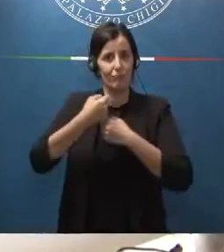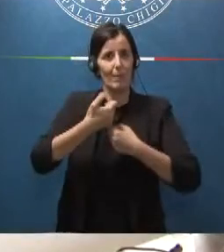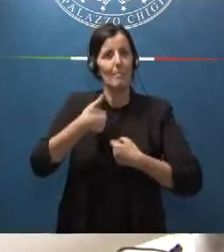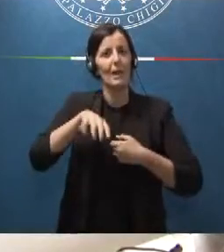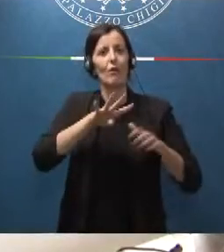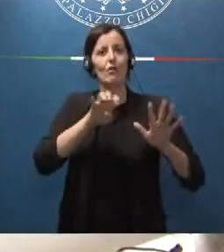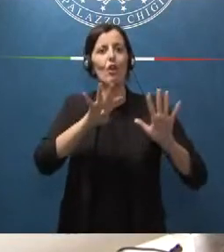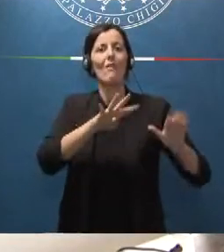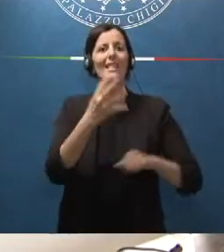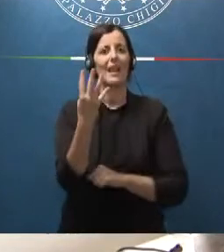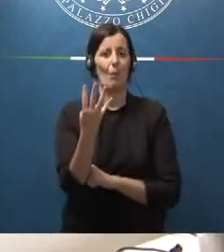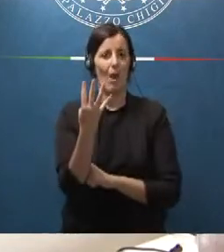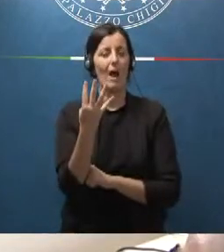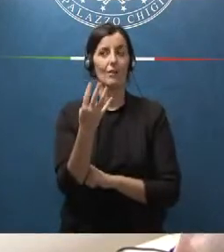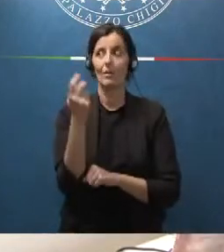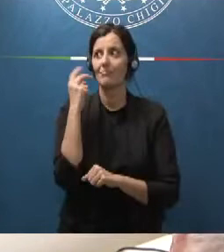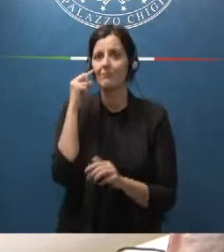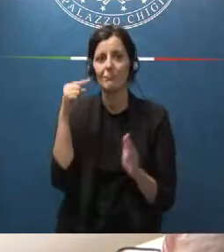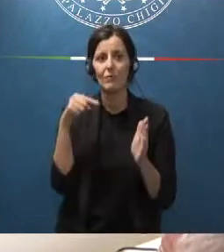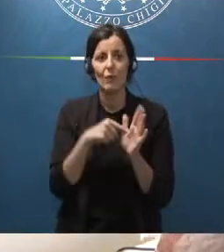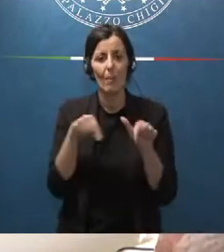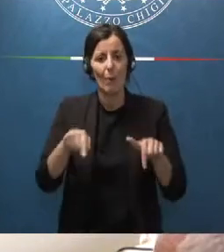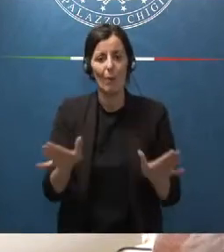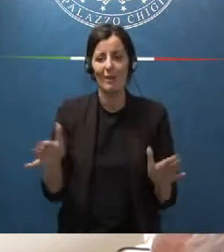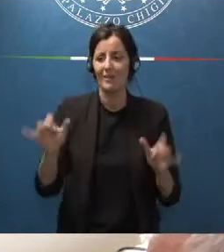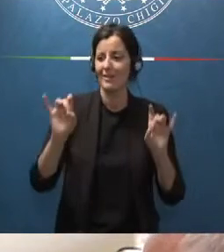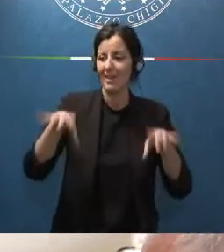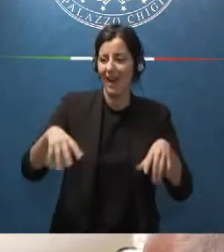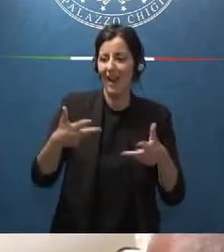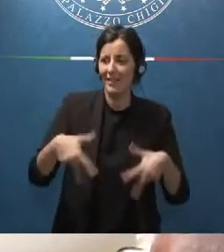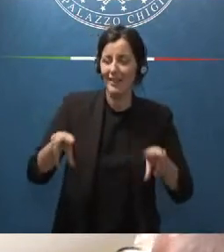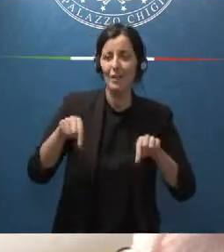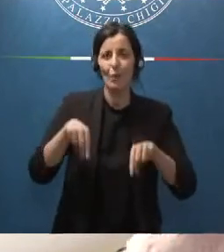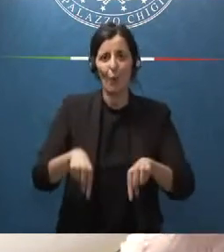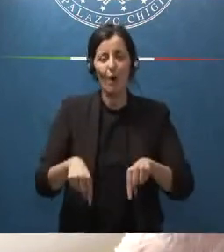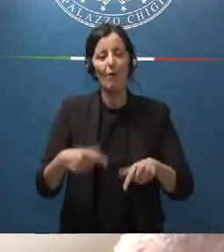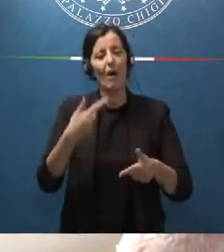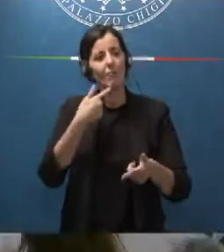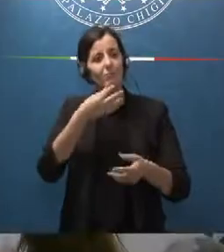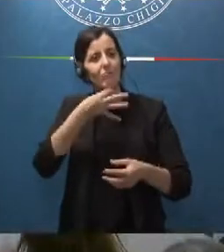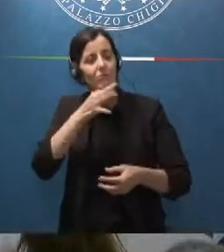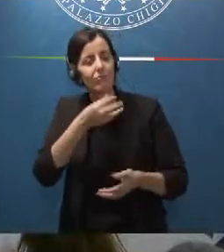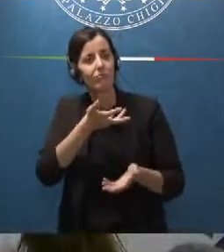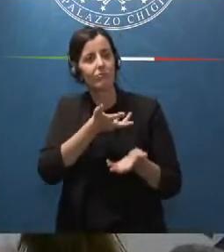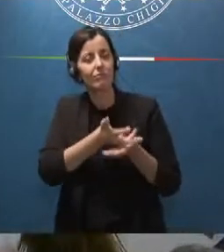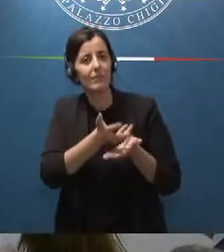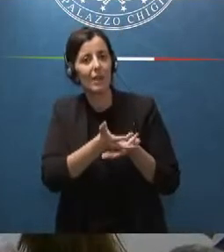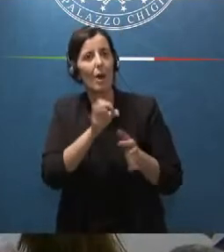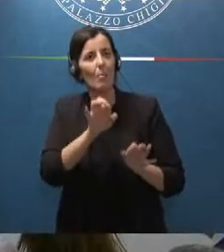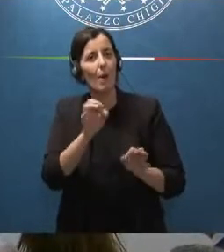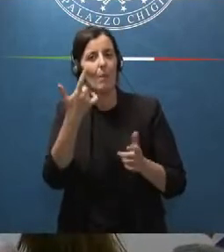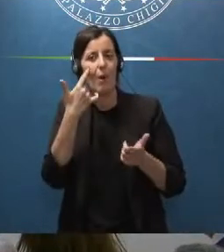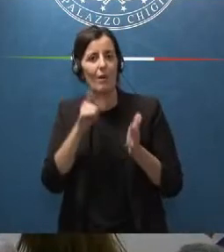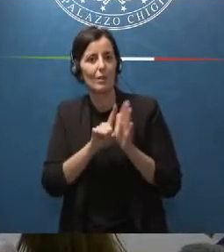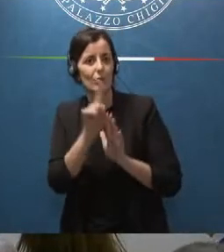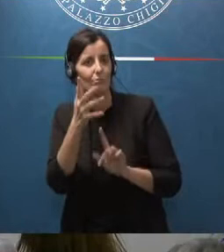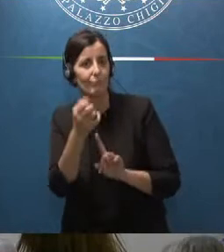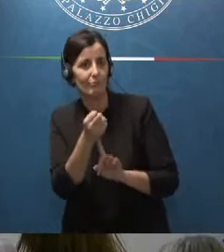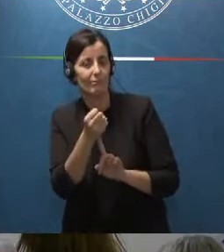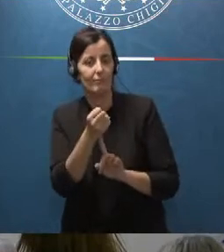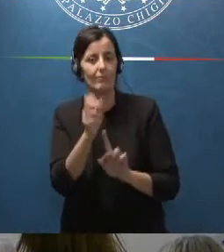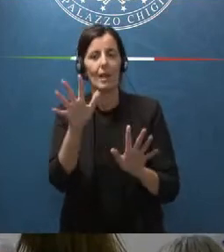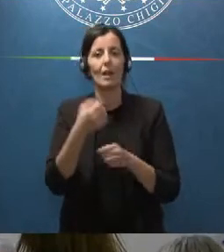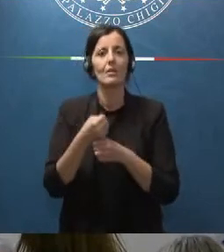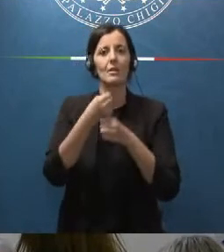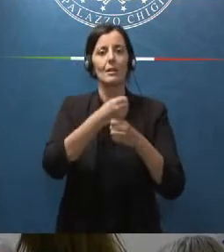quindi ci ritroviamo qui ancora una volta a parlare e illustrare i risultati ottenuti dal governo la